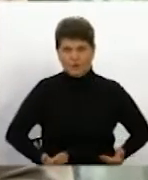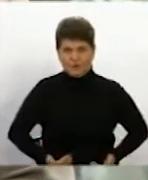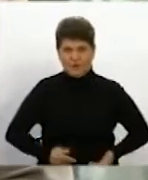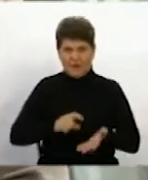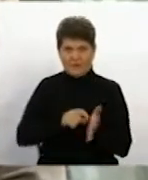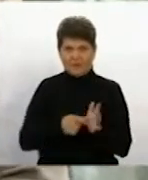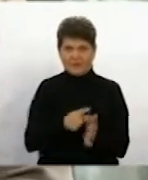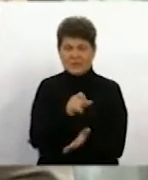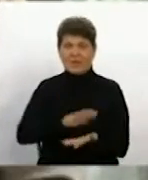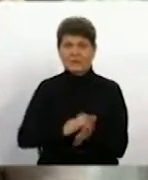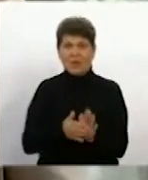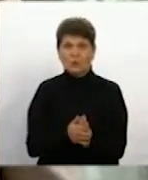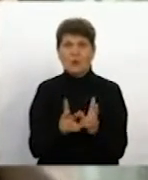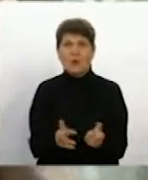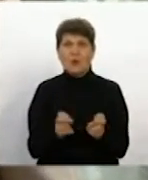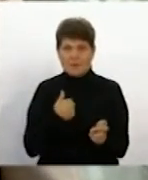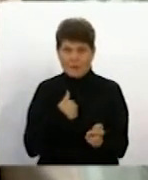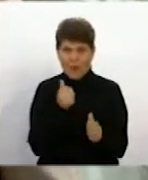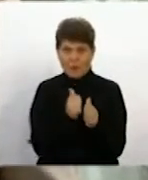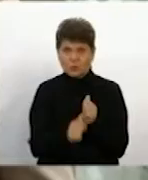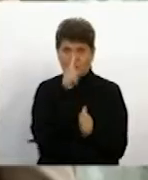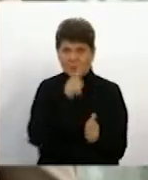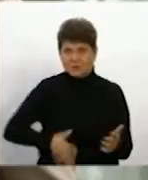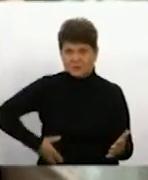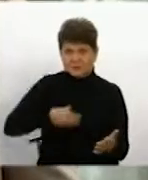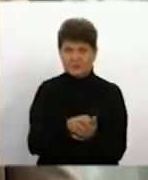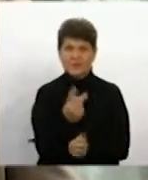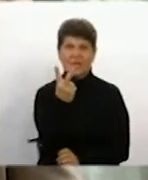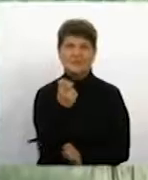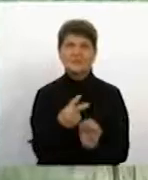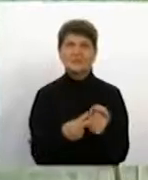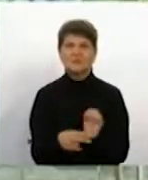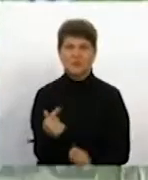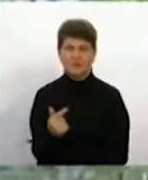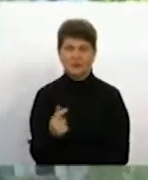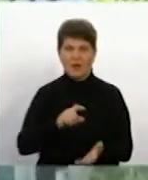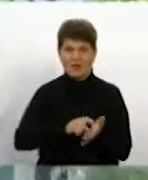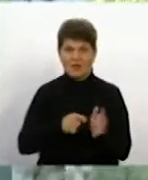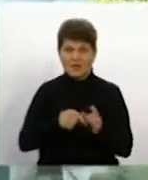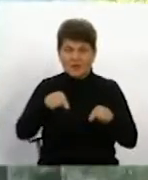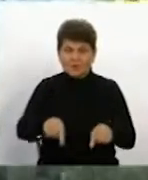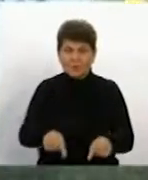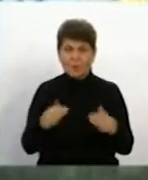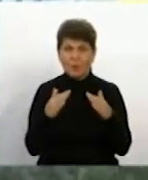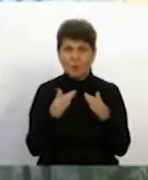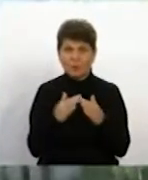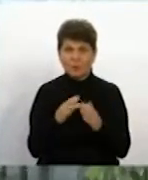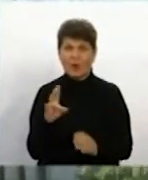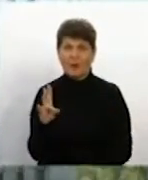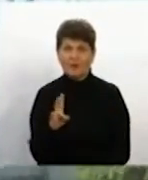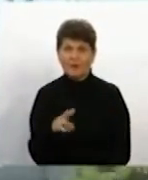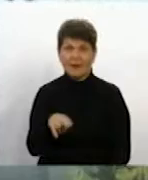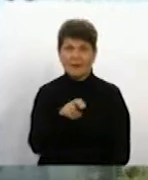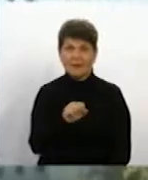за його стану і я сплачую кожного місяця 270 гривень. Квартиру у цьому будинку Наталя Данильченко придбала